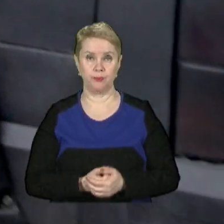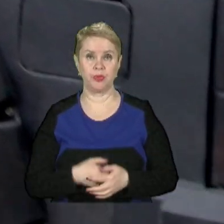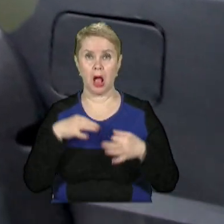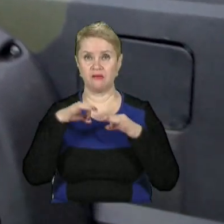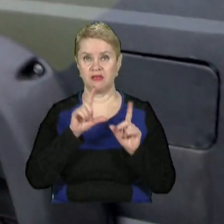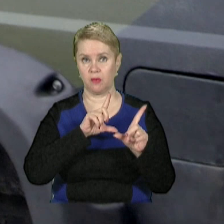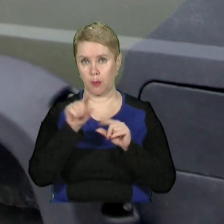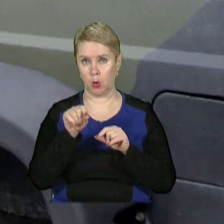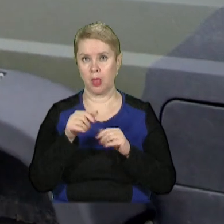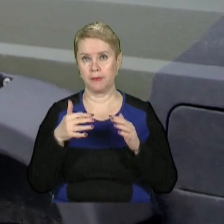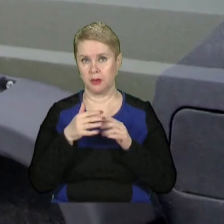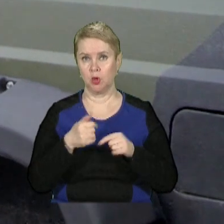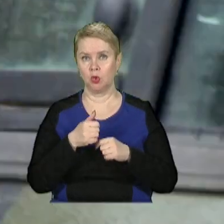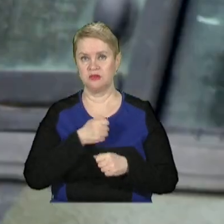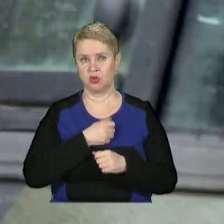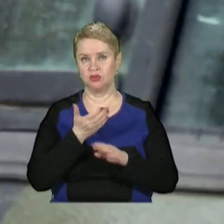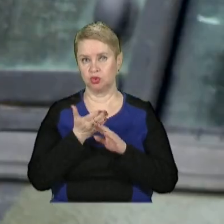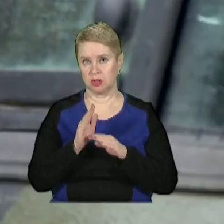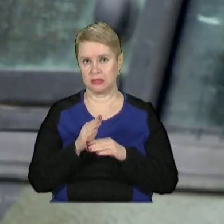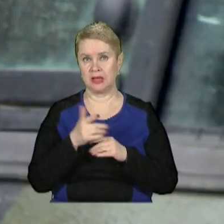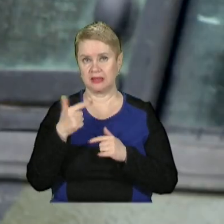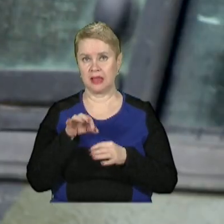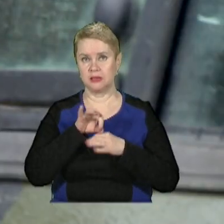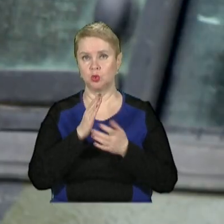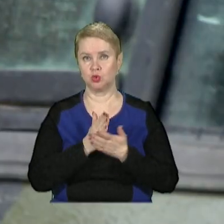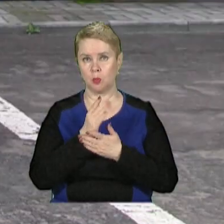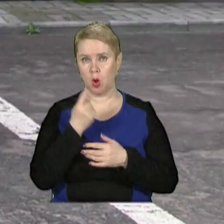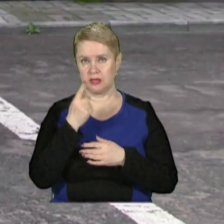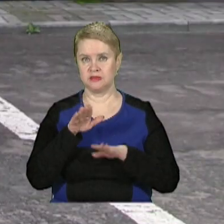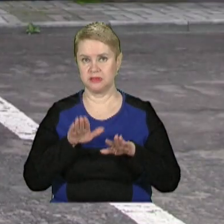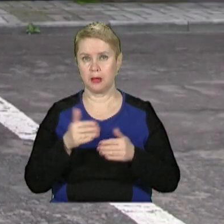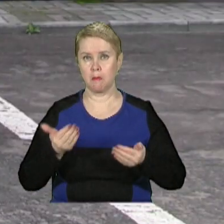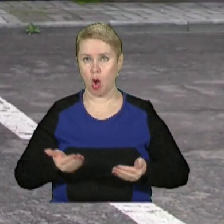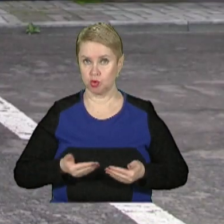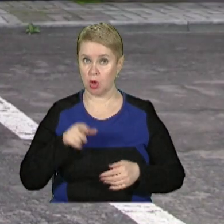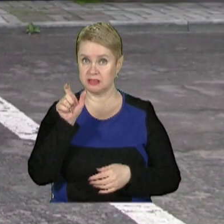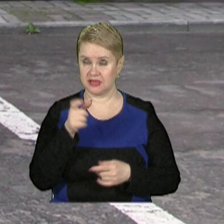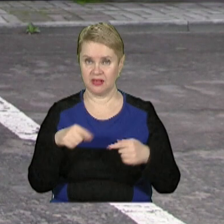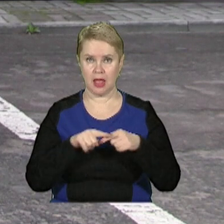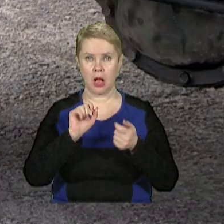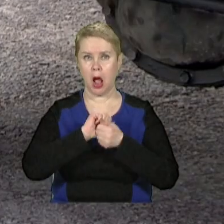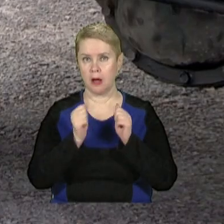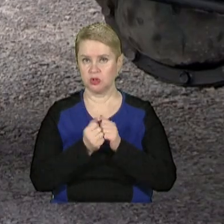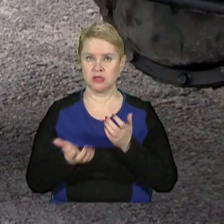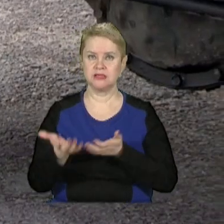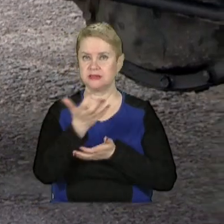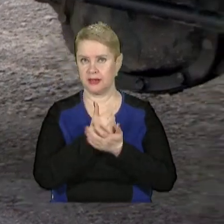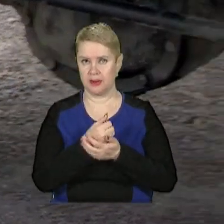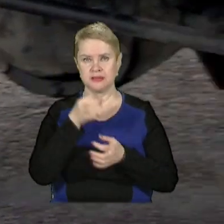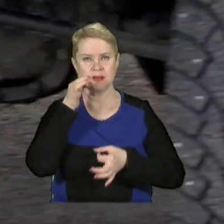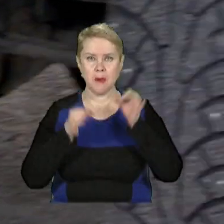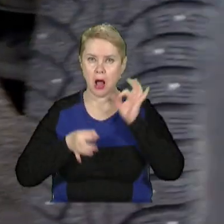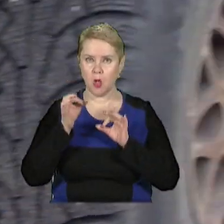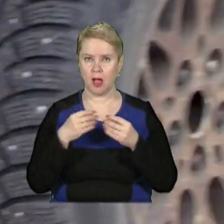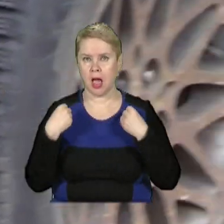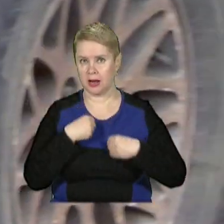Автівка поїде на передову до військової частини, де несе службу один з місцевих мешканців. Також кам'янчани зібрали смаколики